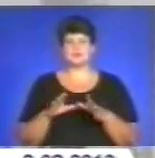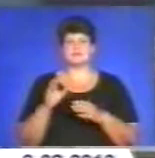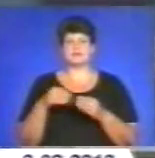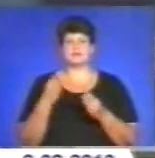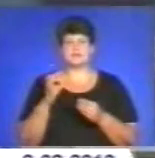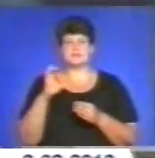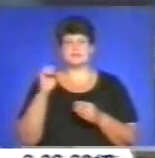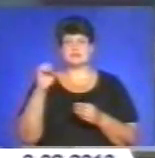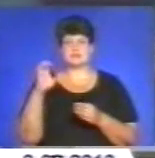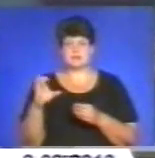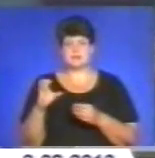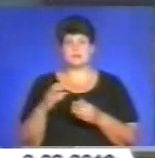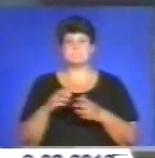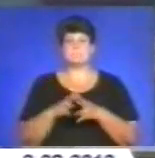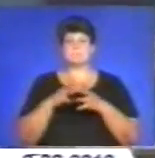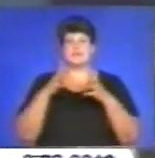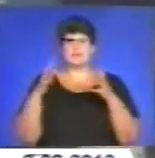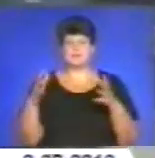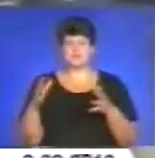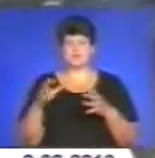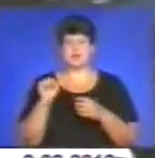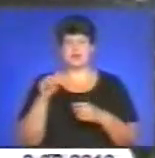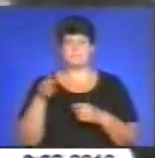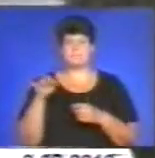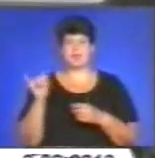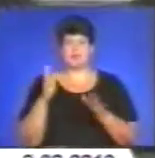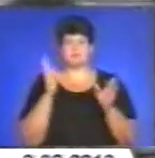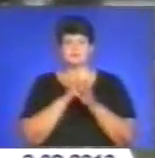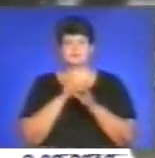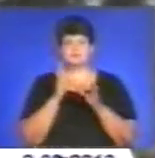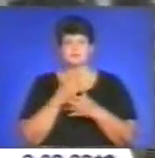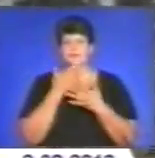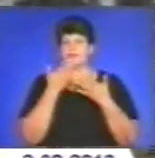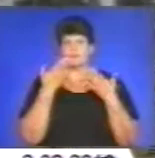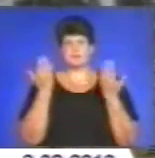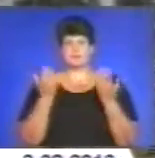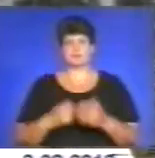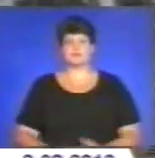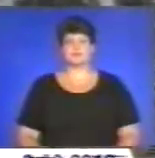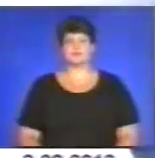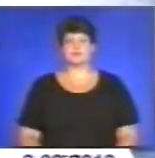перевищення гранично допустимих концентрацій аміаку в атмосферному повітрі не встановлено.